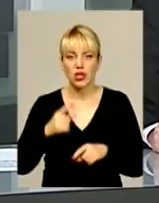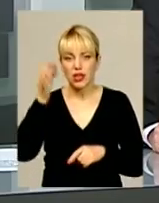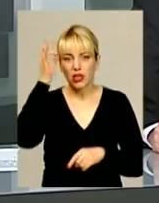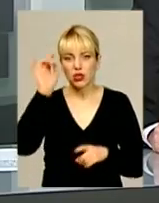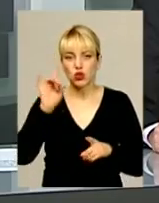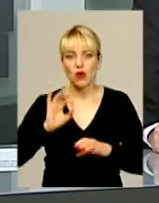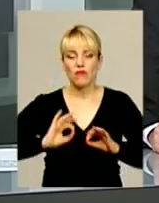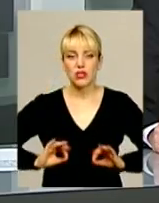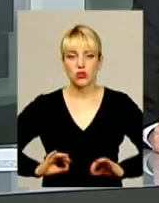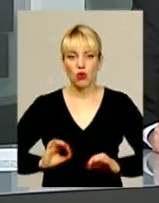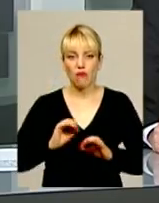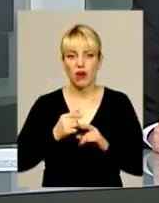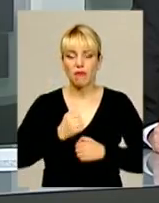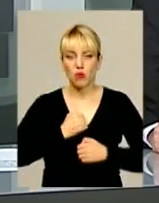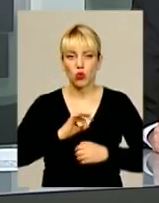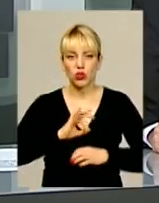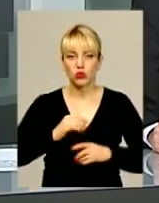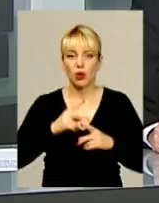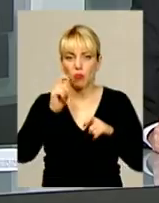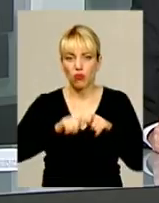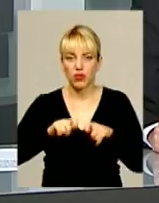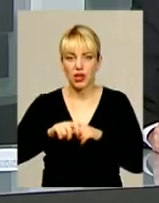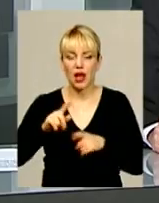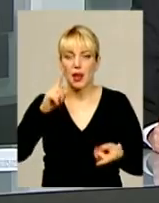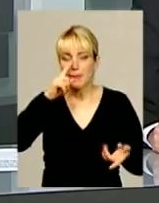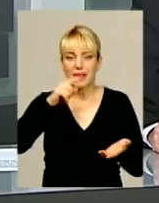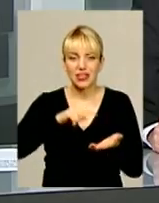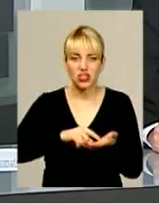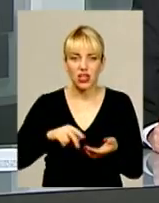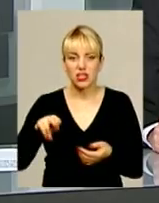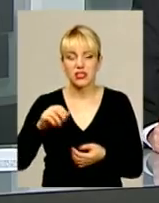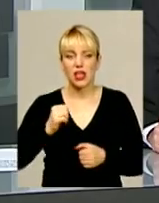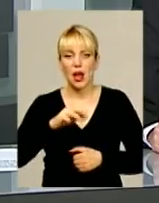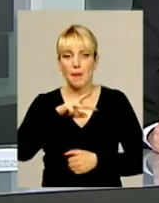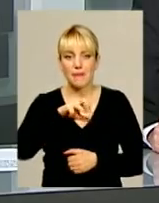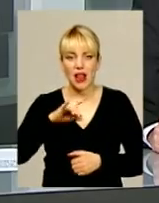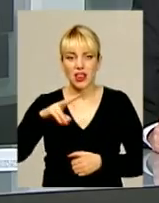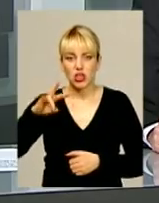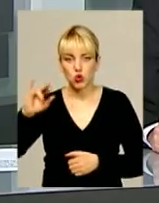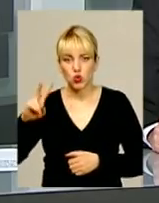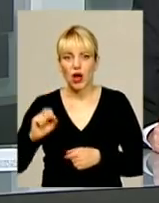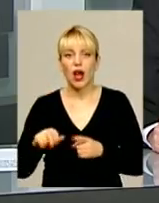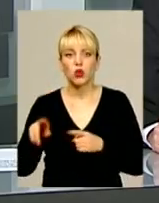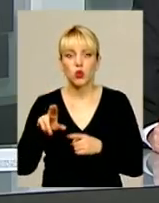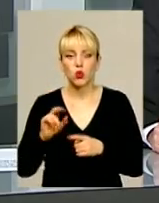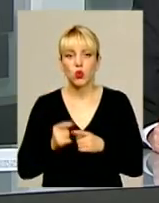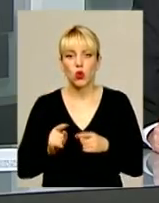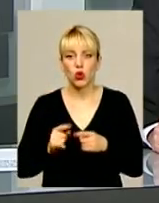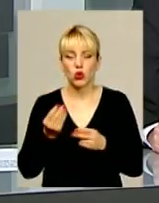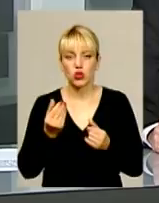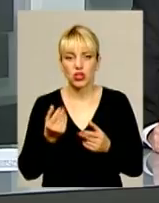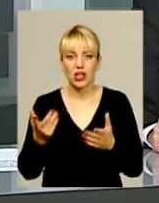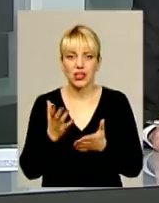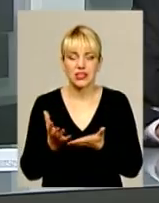військова прокуратура Хмельницького гарнізону перевіряє причетність Миколи Мельничука до розкрадання грошей, які були зібрані містянами,